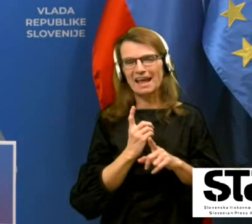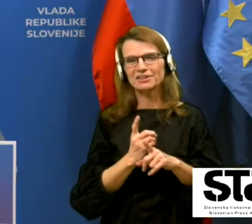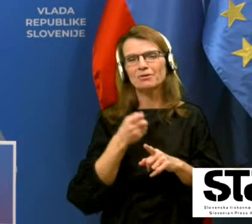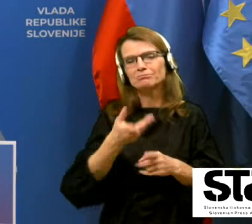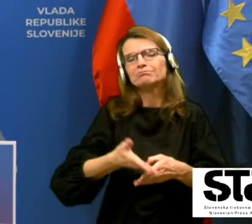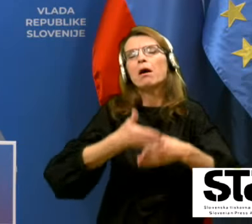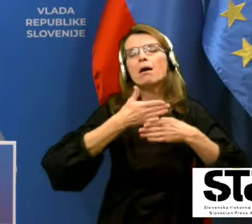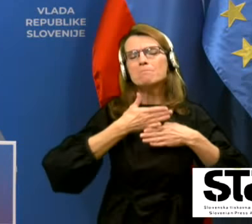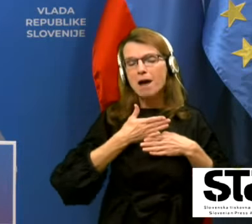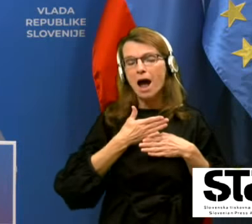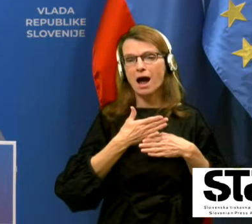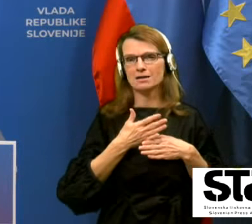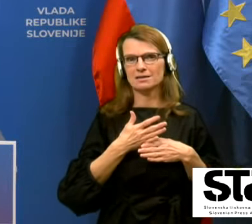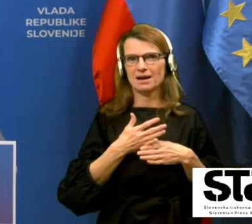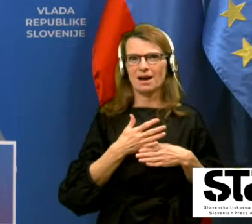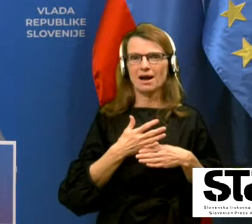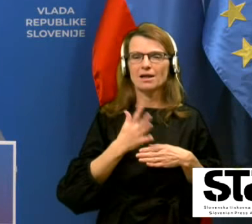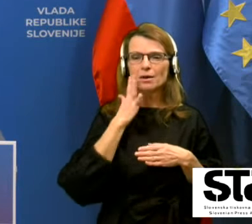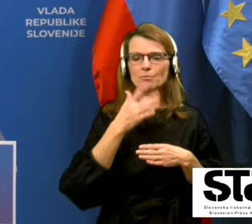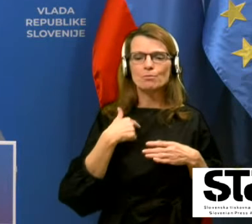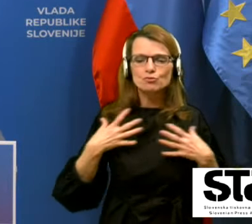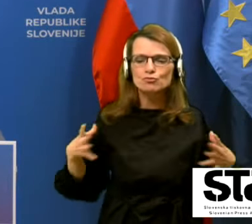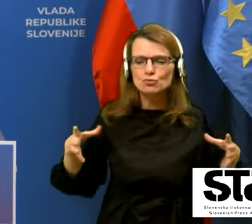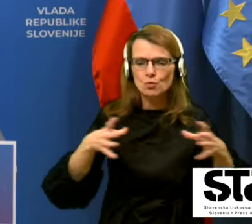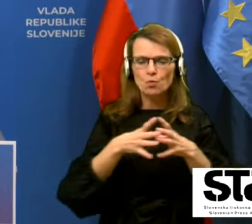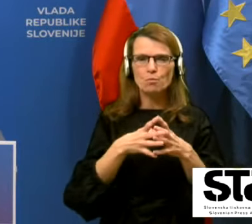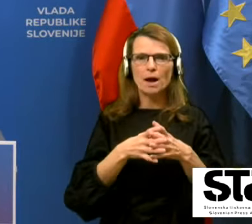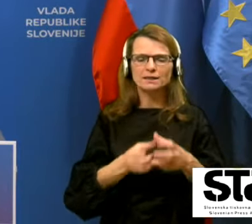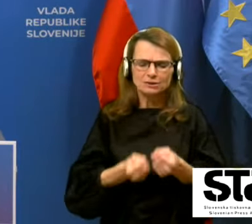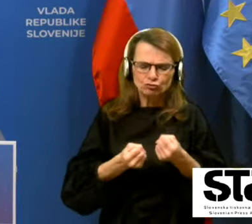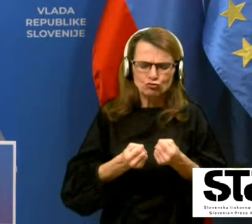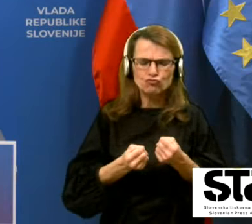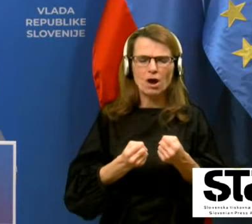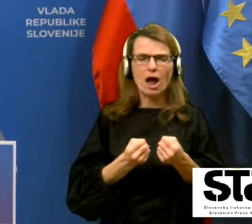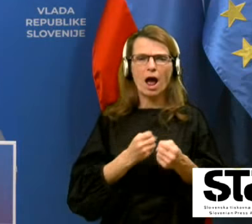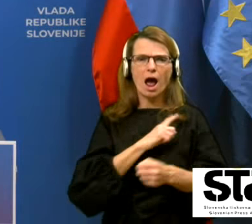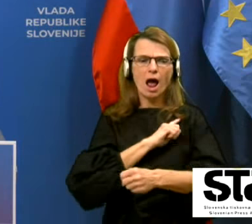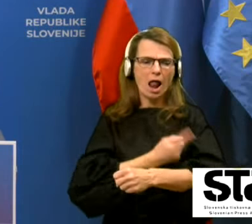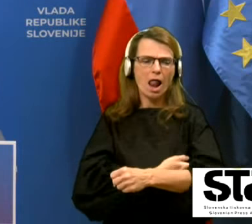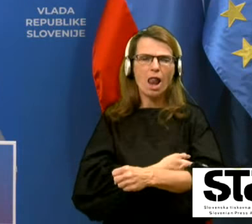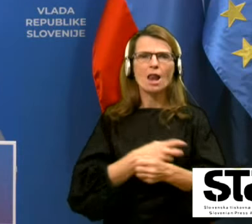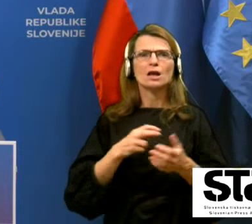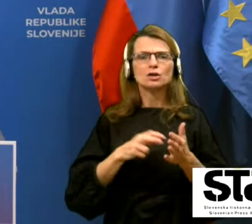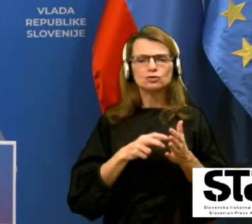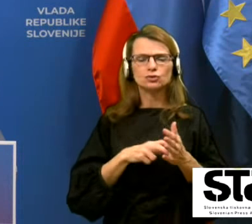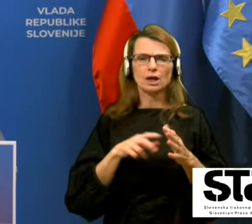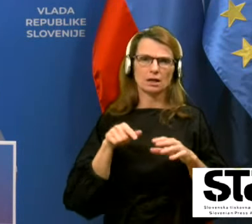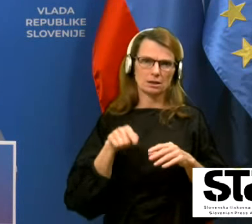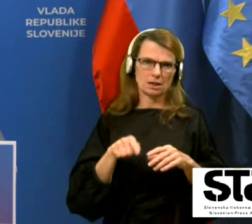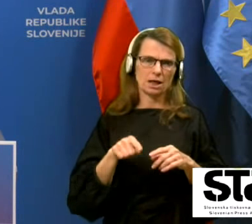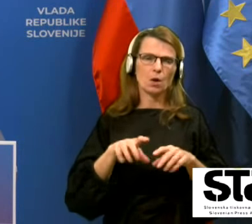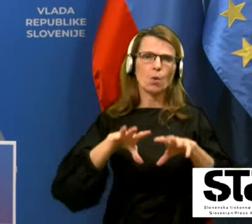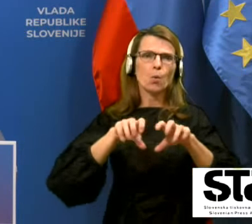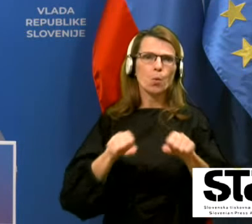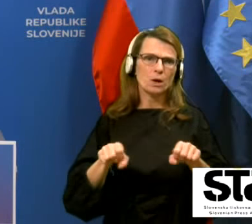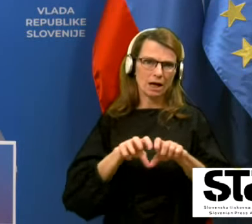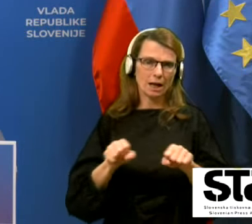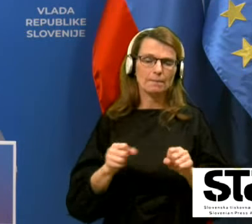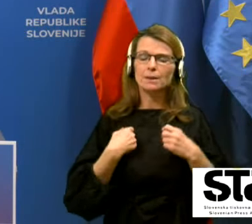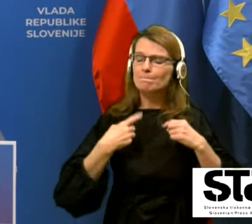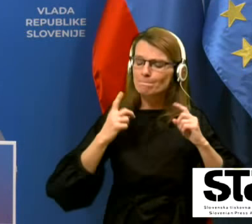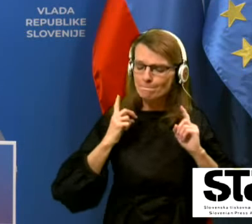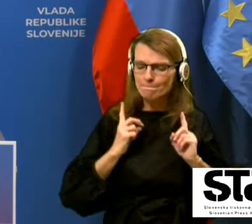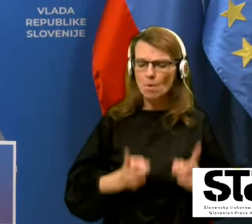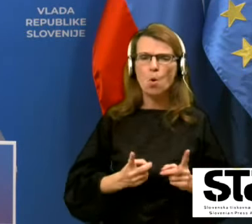pomaga, da bomo skupaj zdržali še te ukrepe, ki jih moramo zdržati,